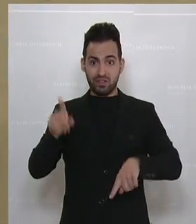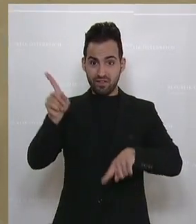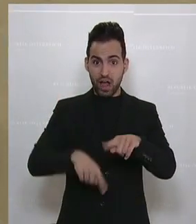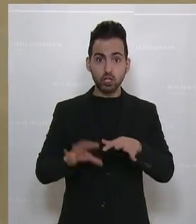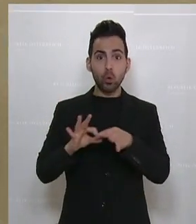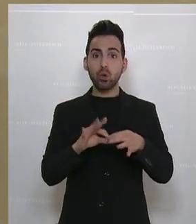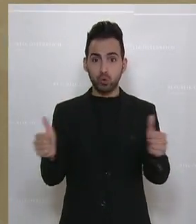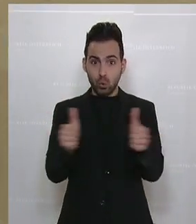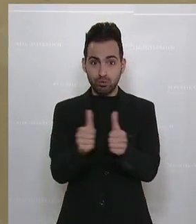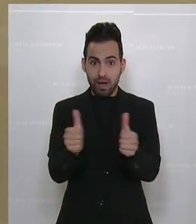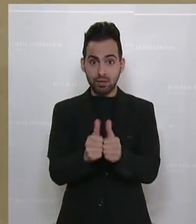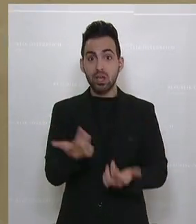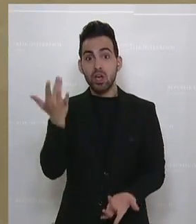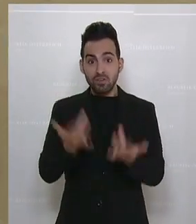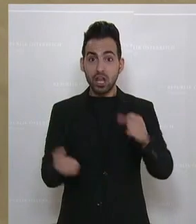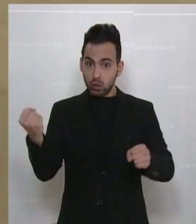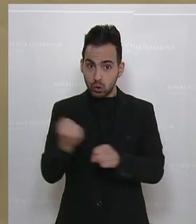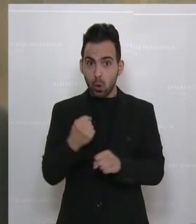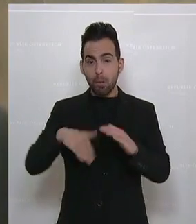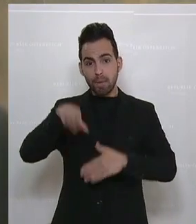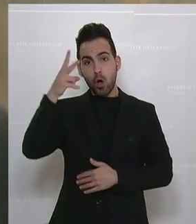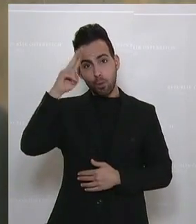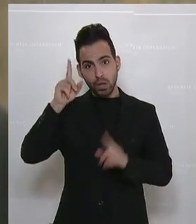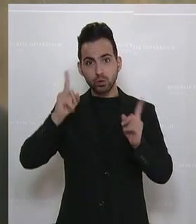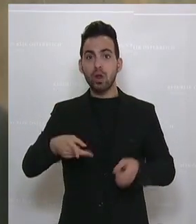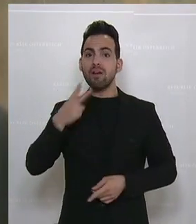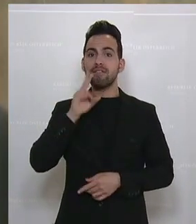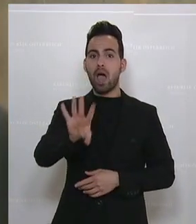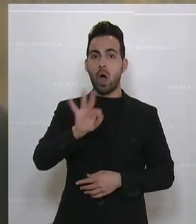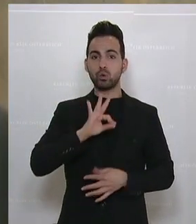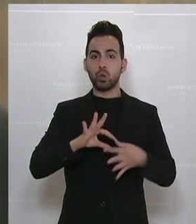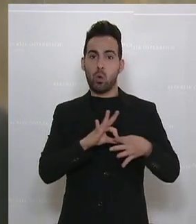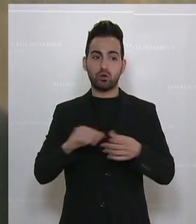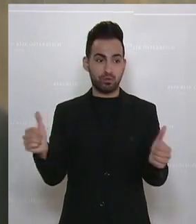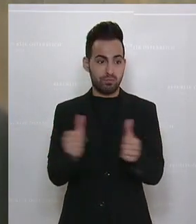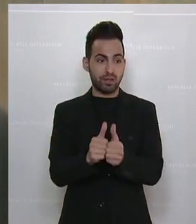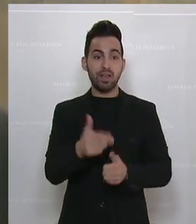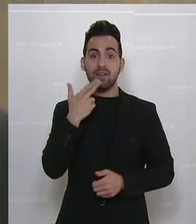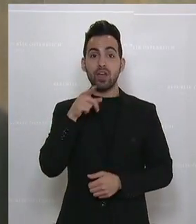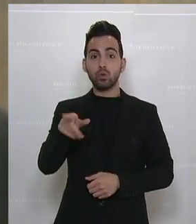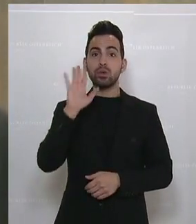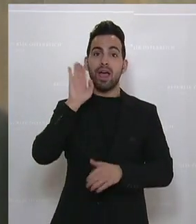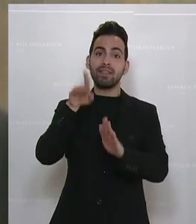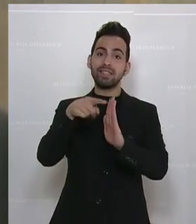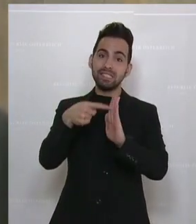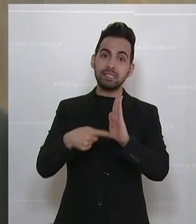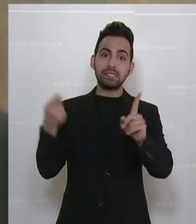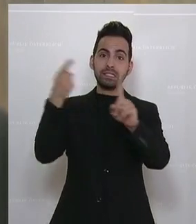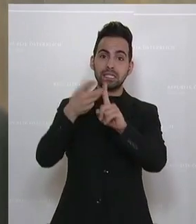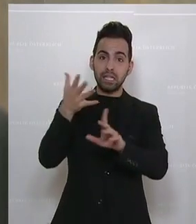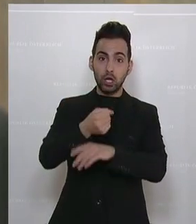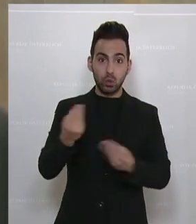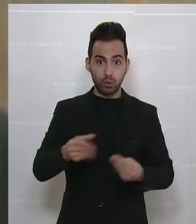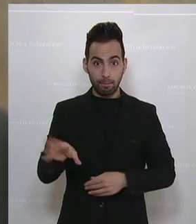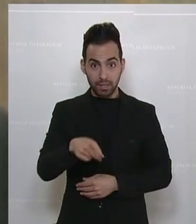falschen Koalitionspartner. Sie hätten vielleicht doch ein bisschen mehr überlegen sollen, wen Sie sich aussuchen, mit wem Sie Ihre Linie durchführen wollen, weil mit den